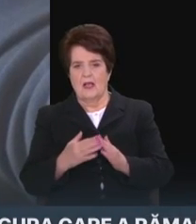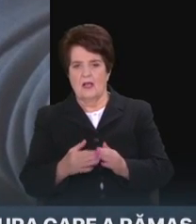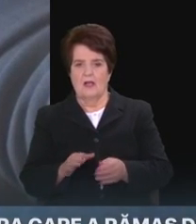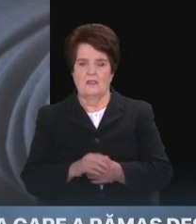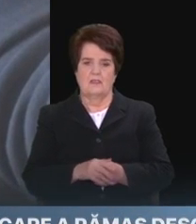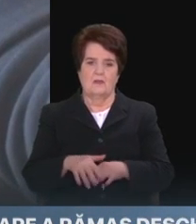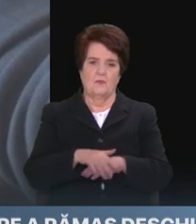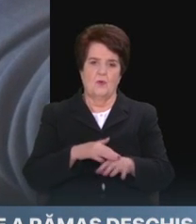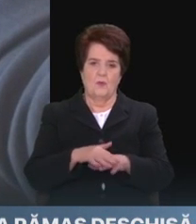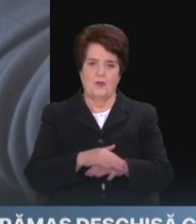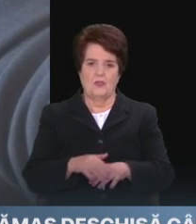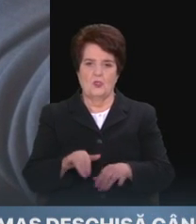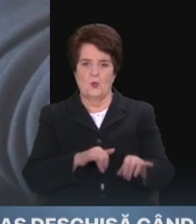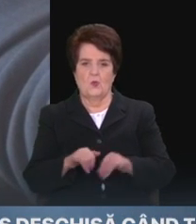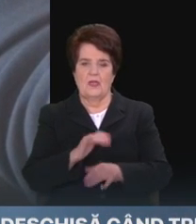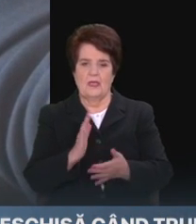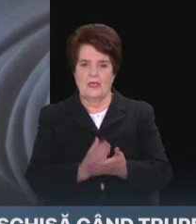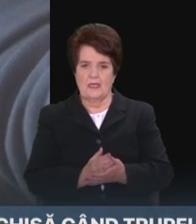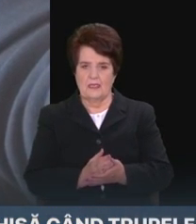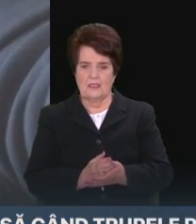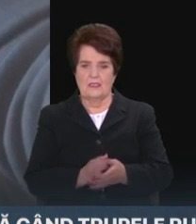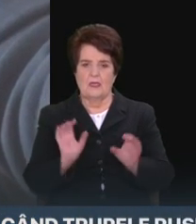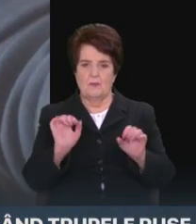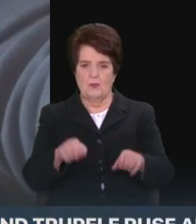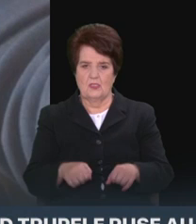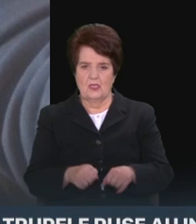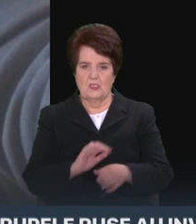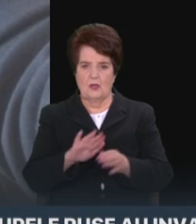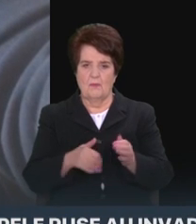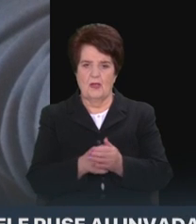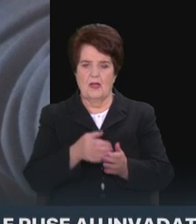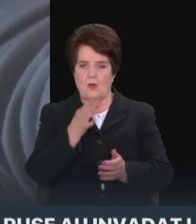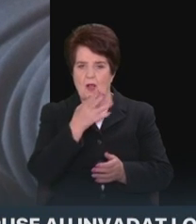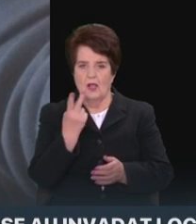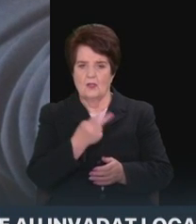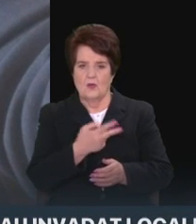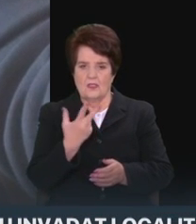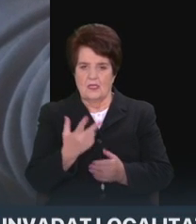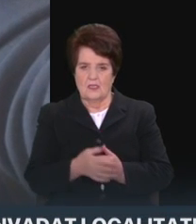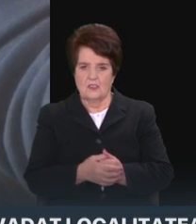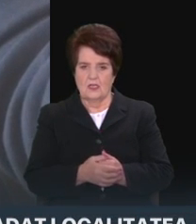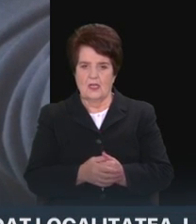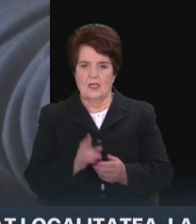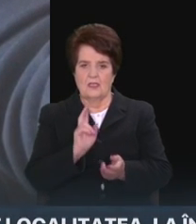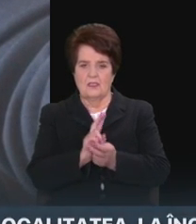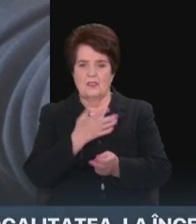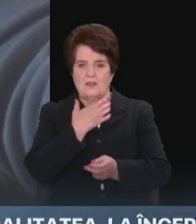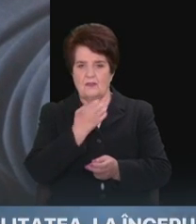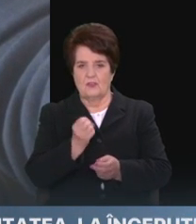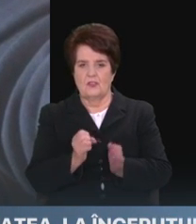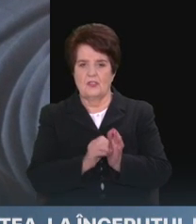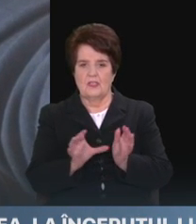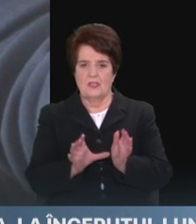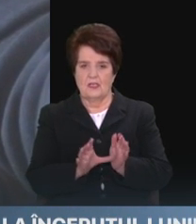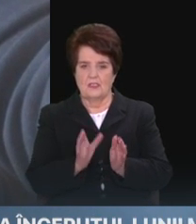publice, acolo unde este posibil în parcursul zilei de astăzi până la ora 23 întâmpinăm deficit de energie electrică